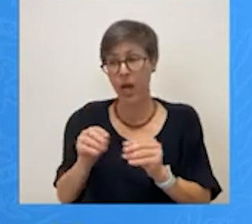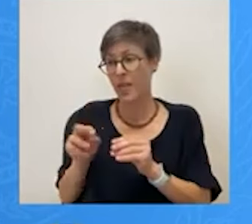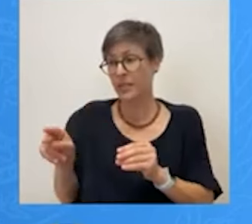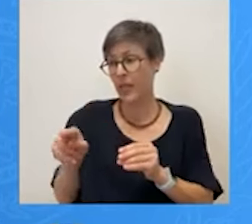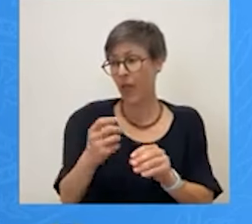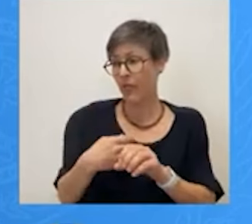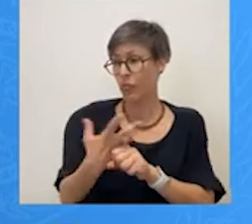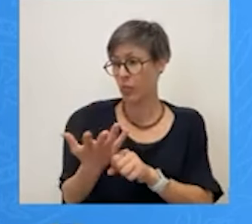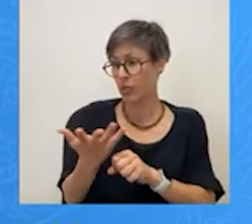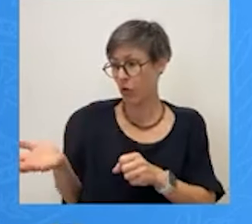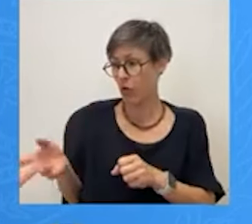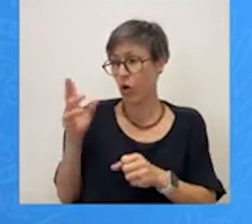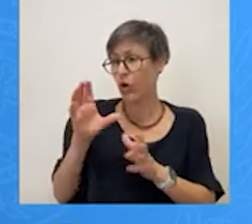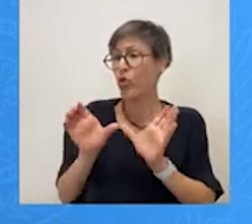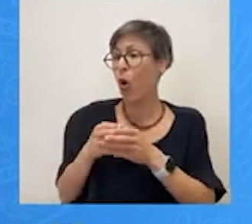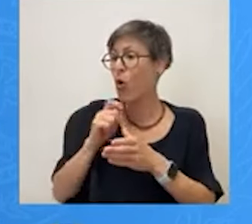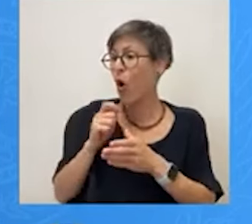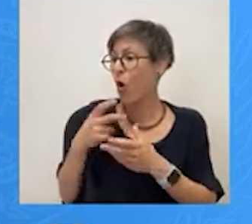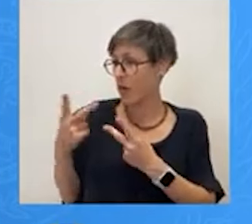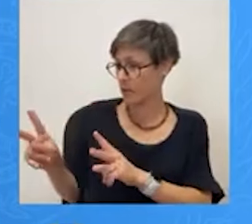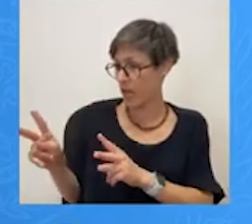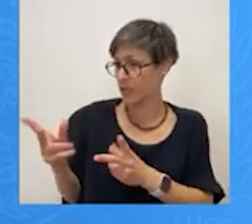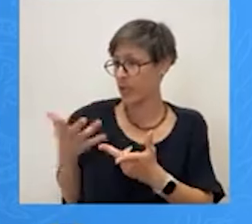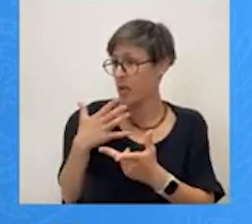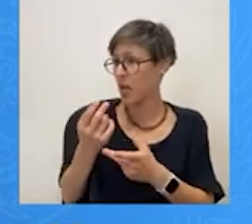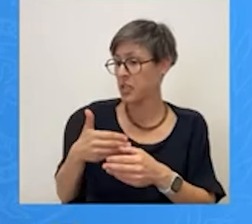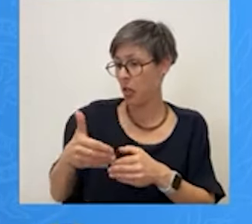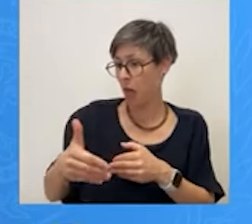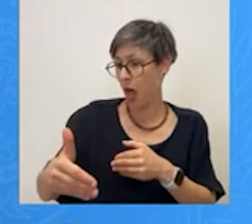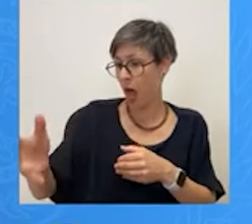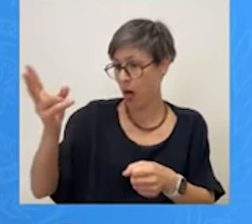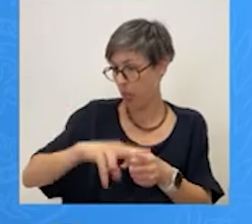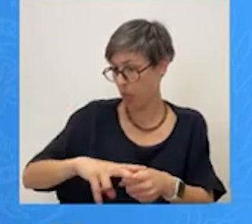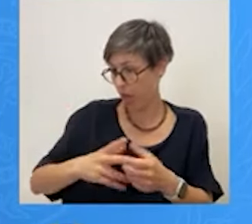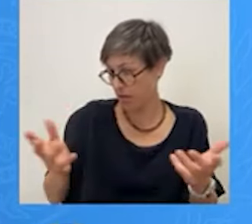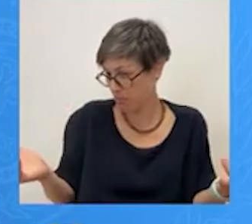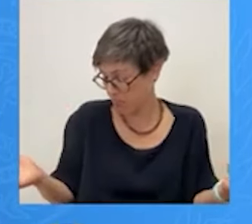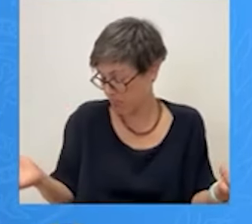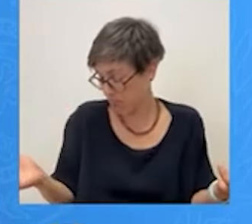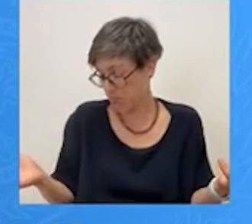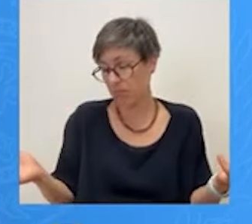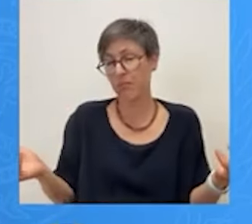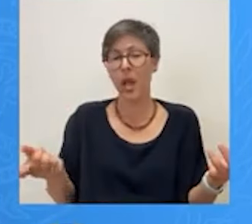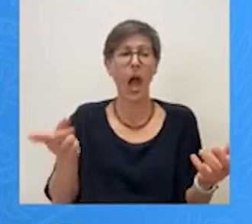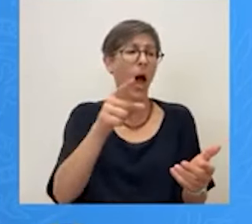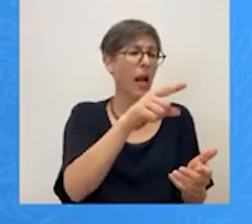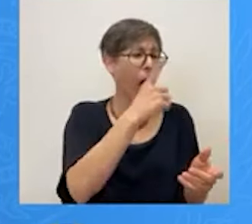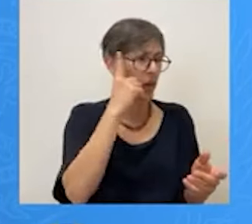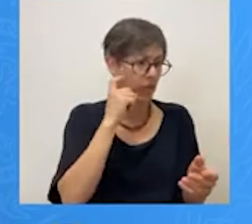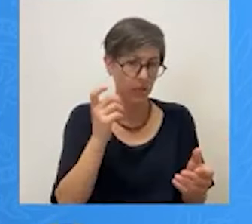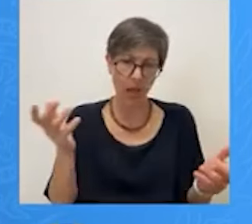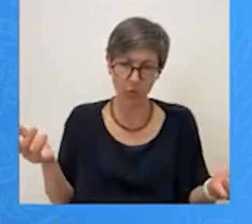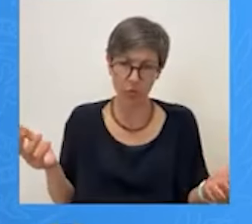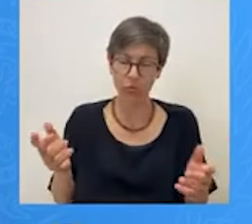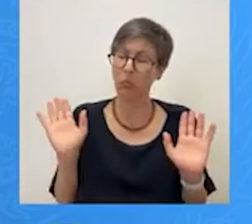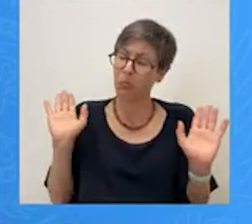σας είναι σε σύψη που εξελίσσετε. Κάποιοι άλλοι μπορούν να τα ξέρουν. Αλλά